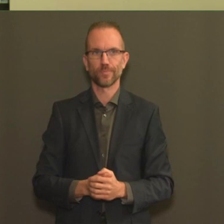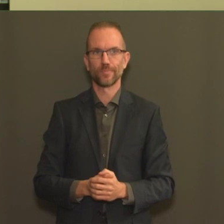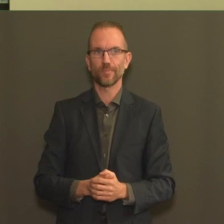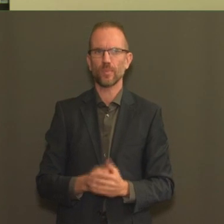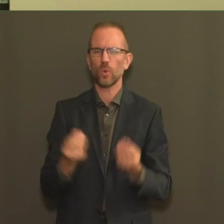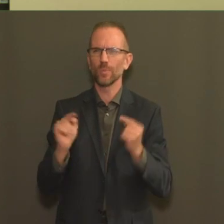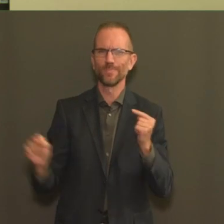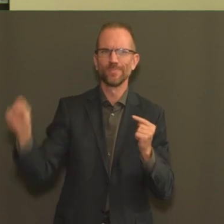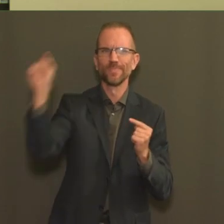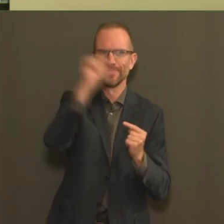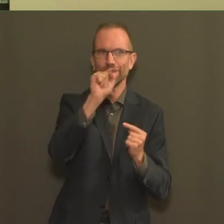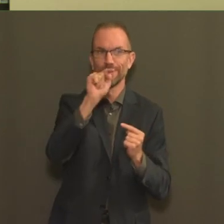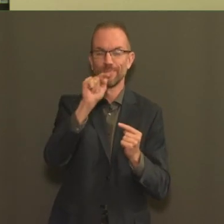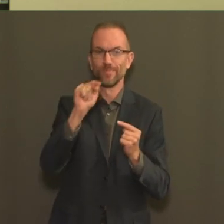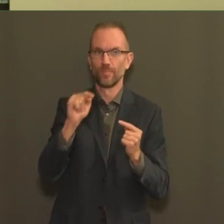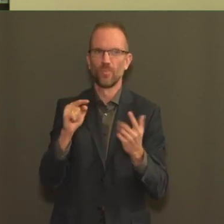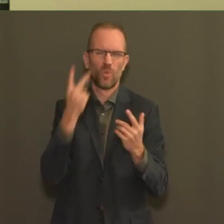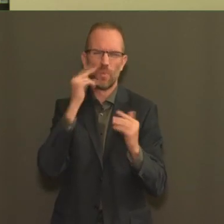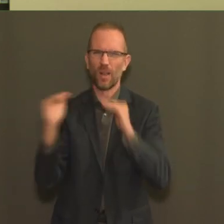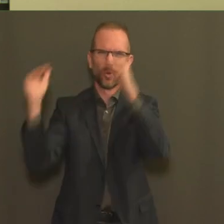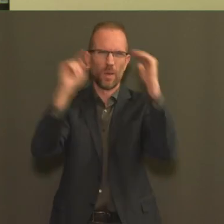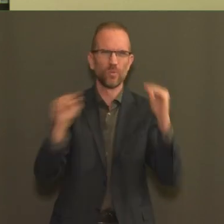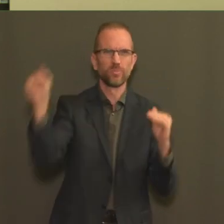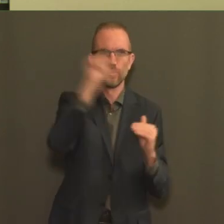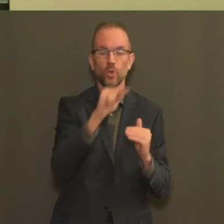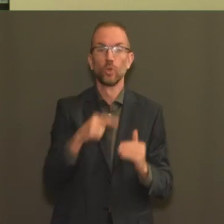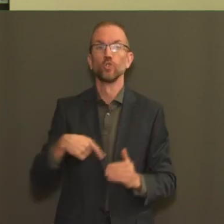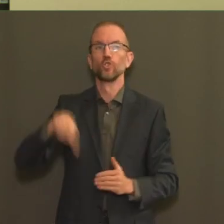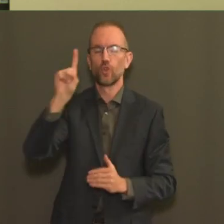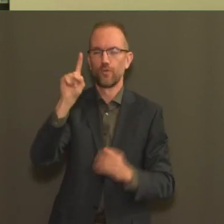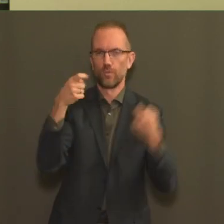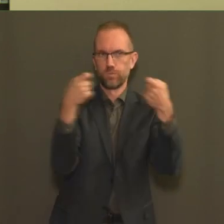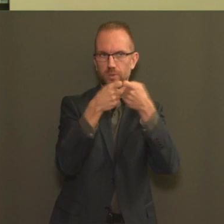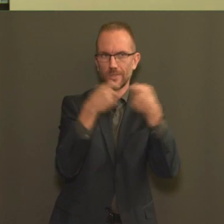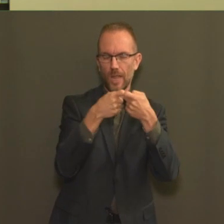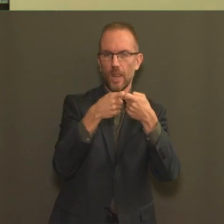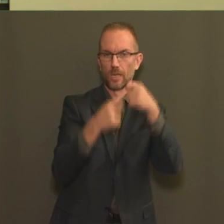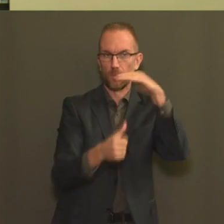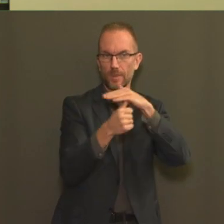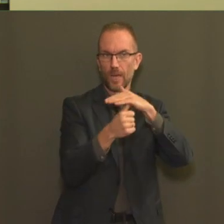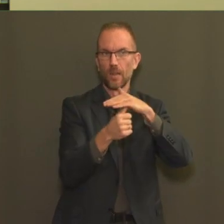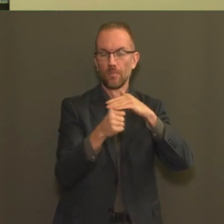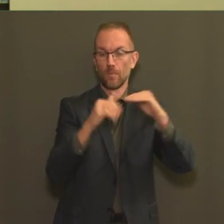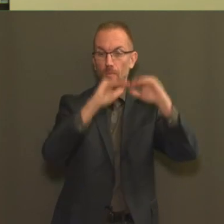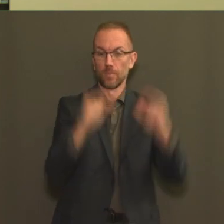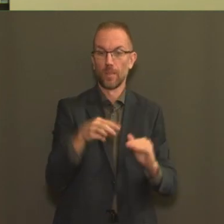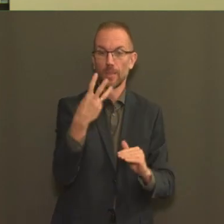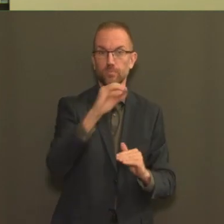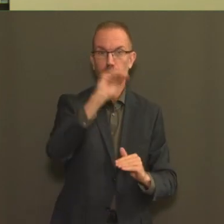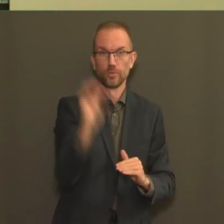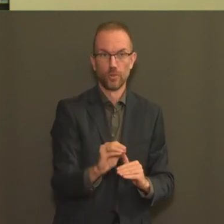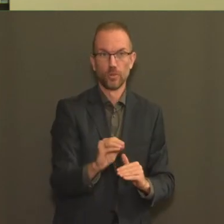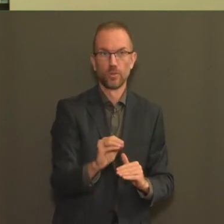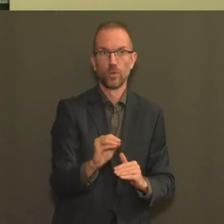'entièreté du territoire, comme on le voit ici, à l'exception de la région de Bruxelles-Capital avec moins 13% et du Luxembourg avec moins